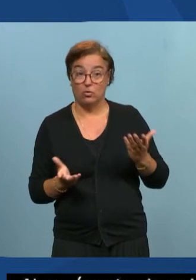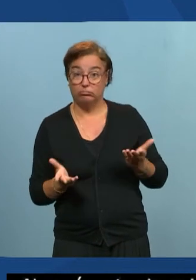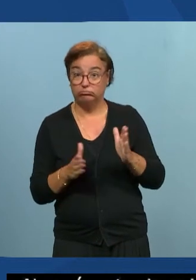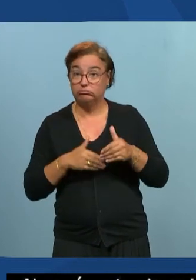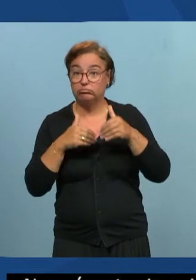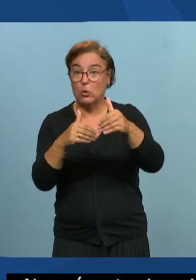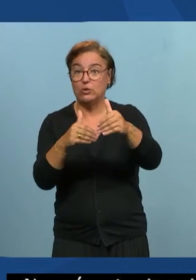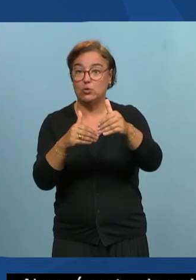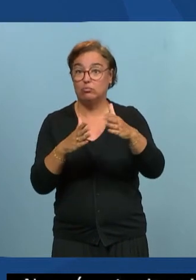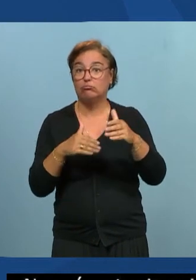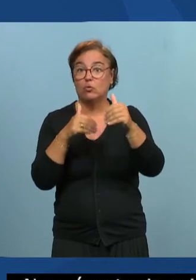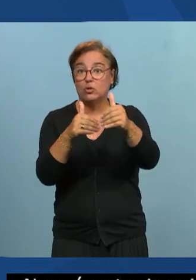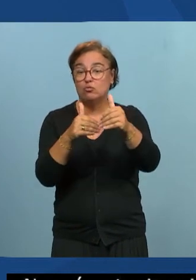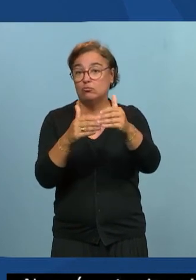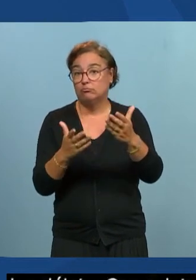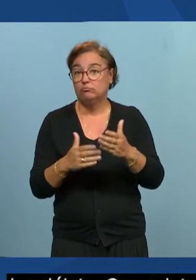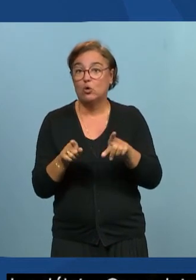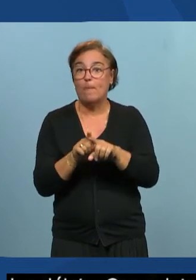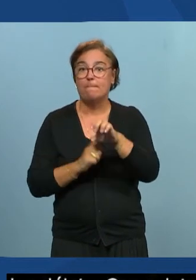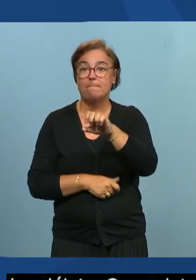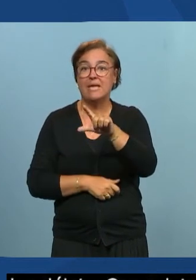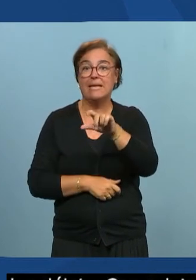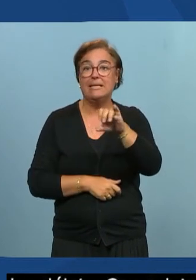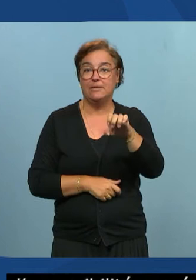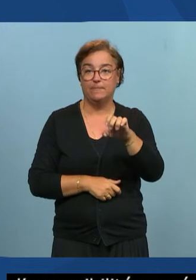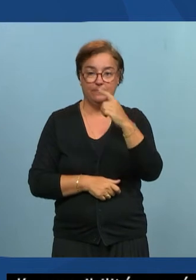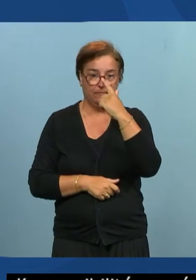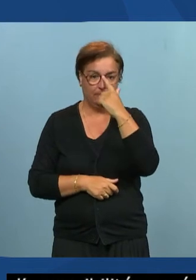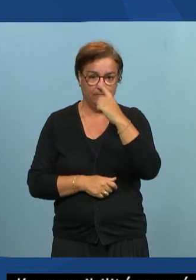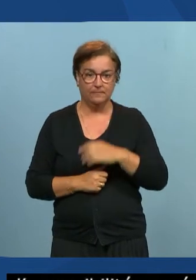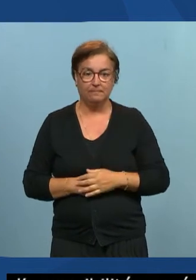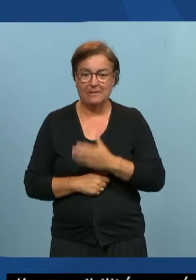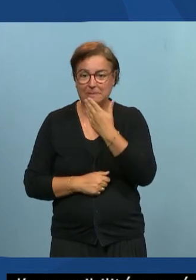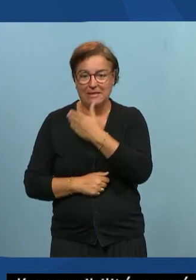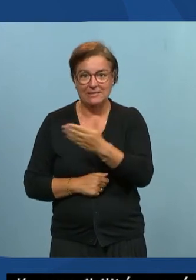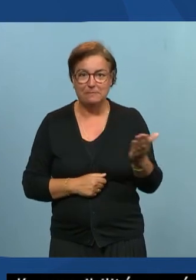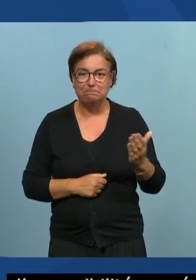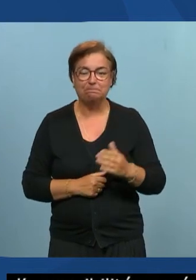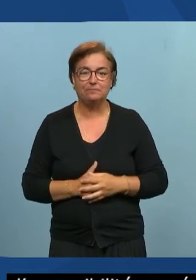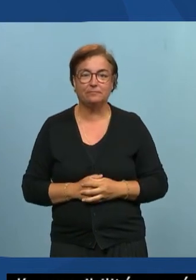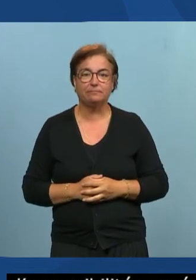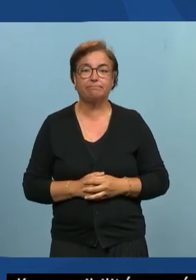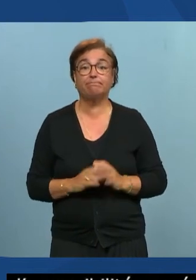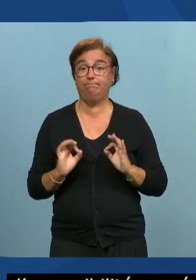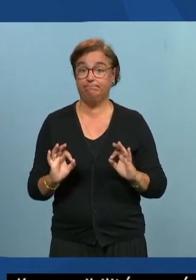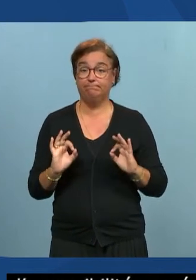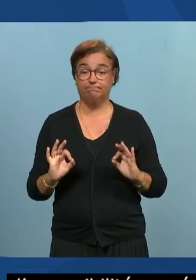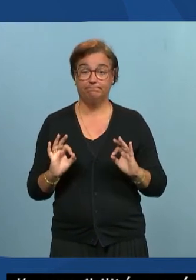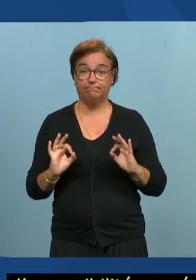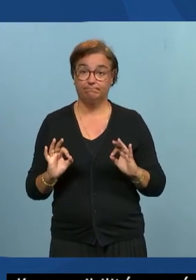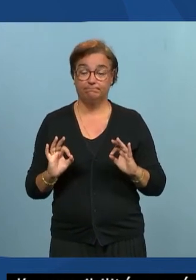la foulée de Elie. Très bien. Merci beaucoup. Du coup, effectivement, dans la